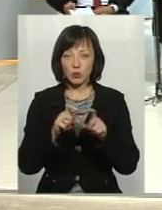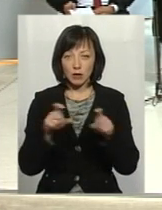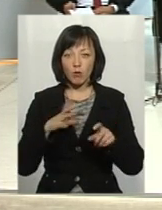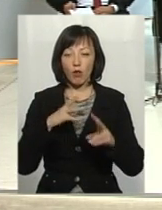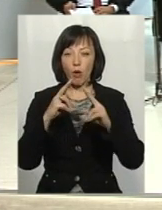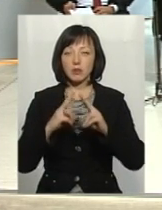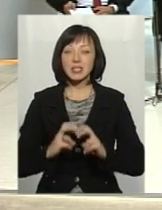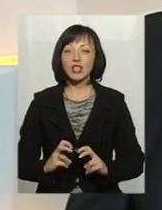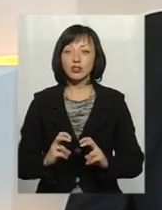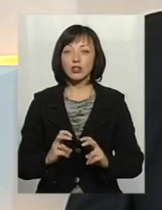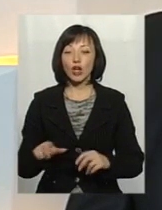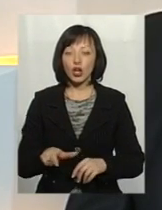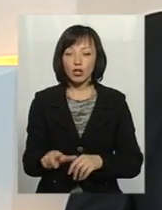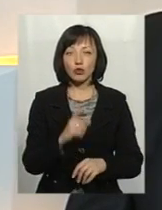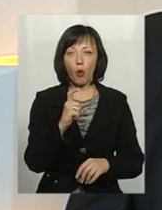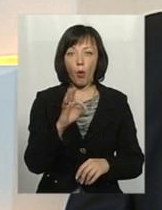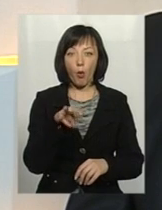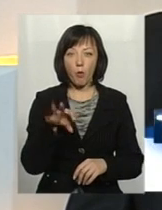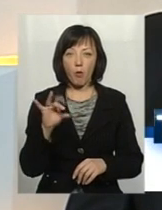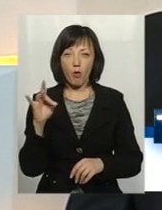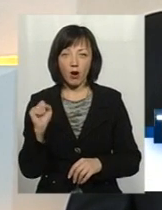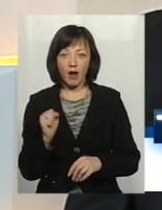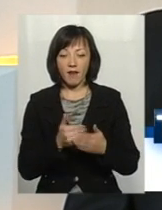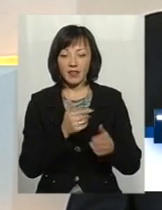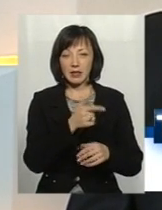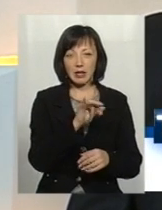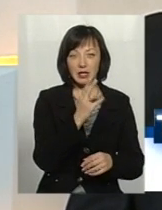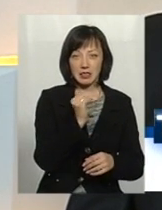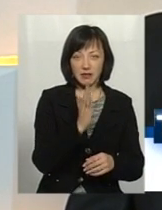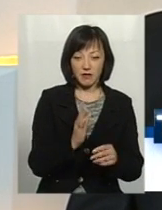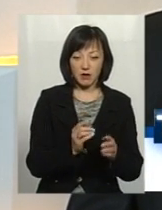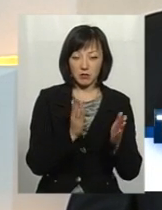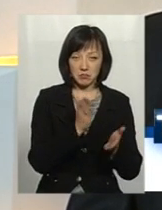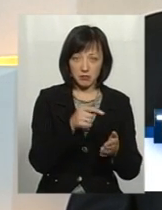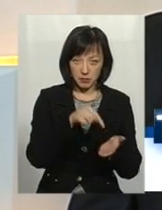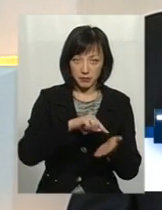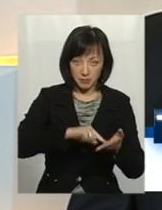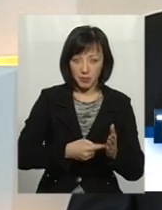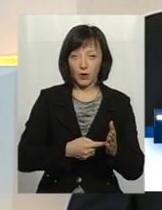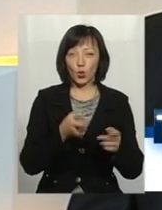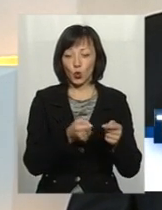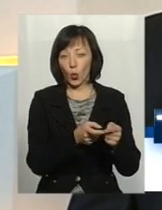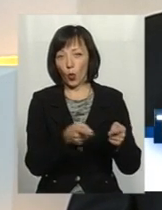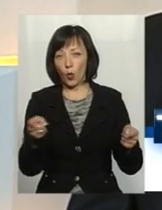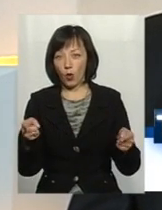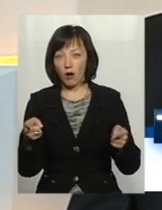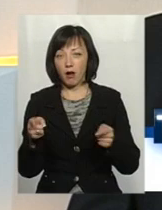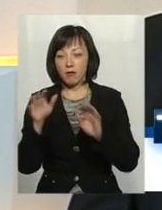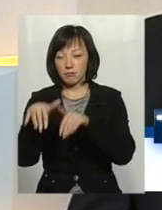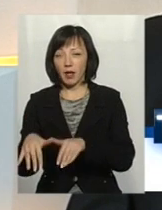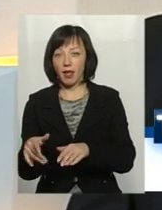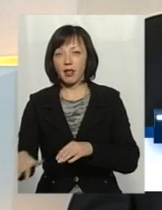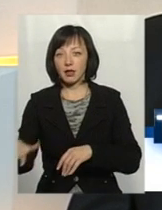обстежено річку Хомору від Грицівського перехрестя, фактично, від Семетагриців і до падіння її на